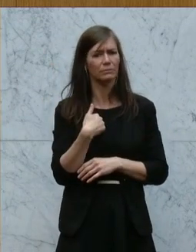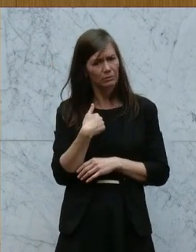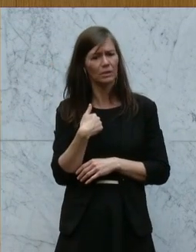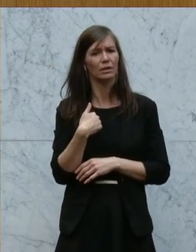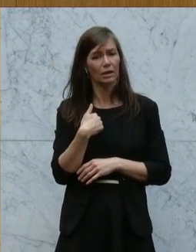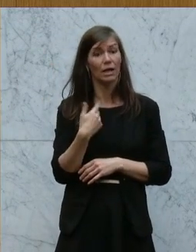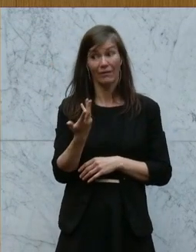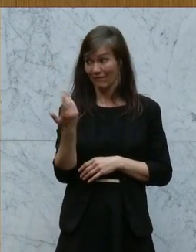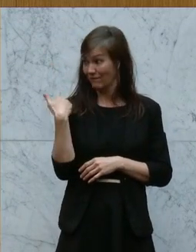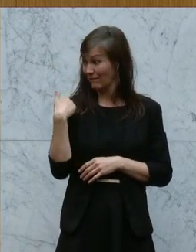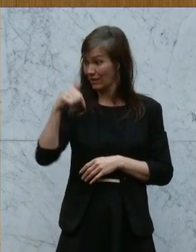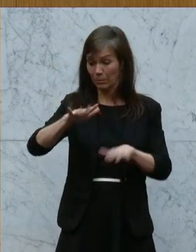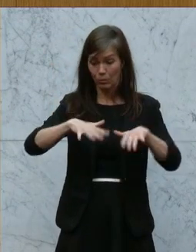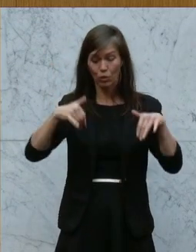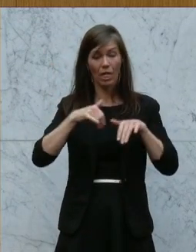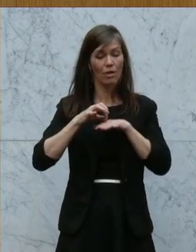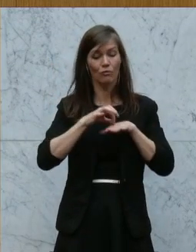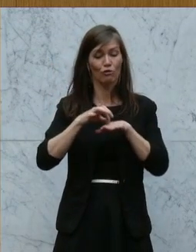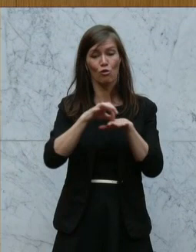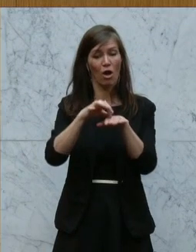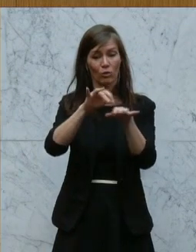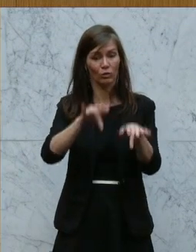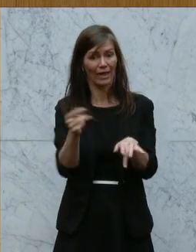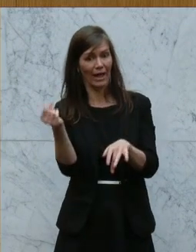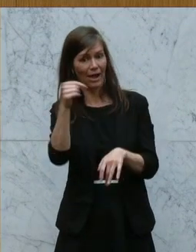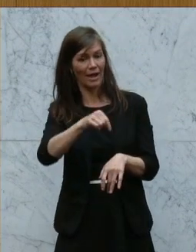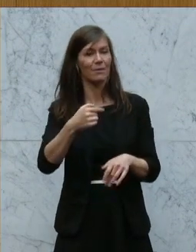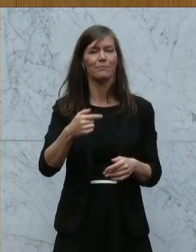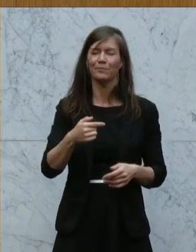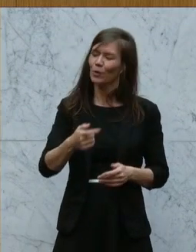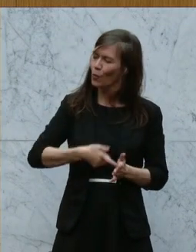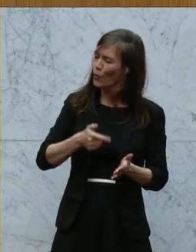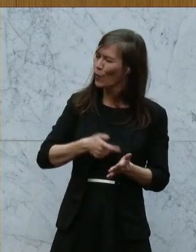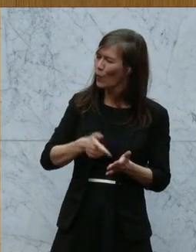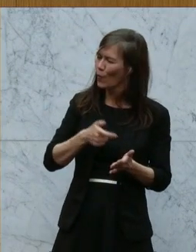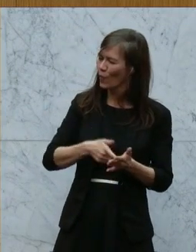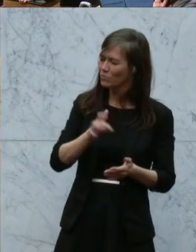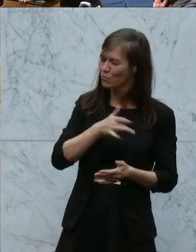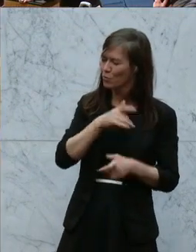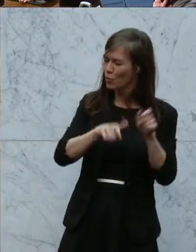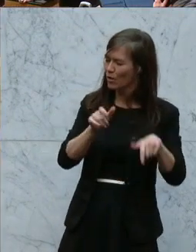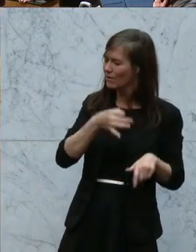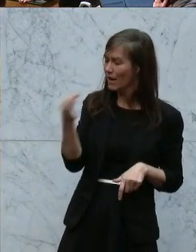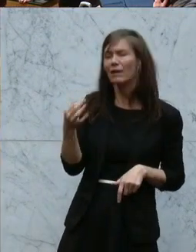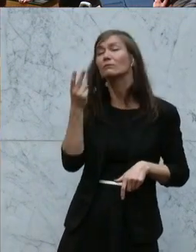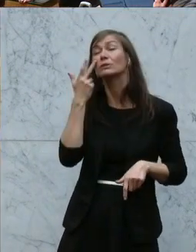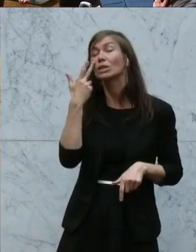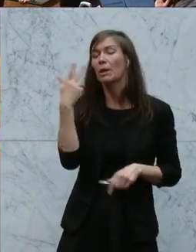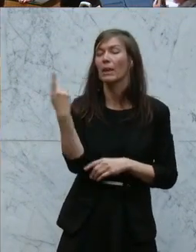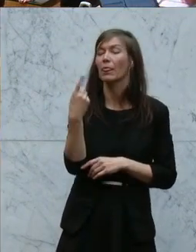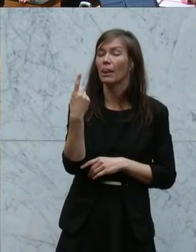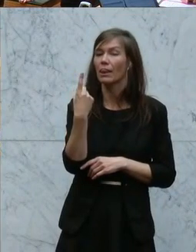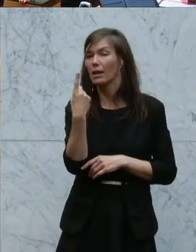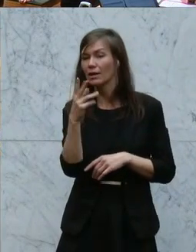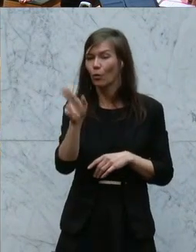durchs Parlament mache, durchs Hohe Haus und dann hier im Plenarsaal bin. Das ist immer eine der drängendsten Fragen der Bürgerinnen und Bürger, wie denn das ist mit den Ordnungsrufen.